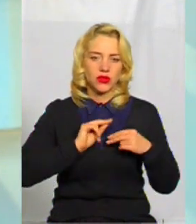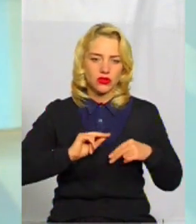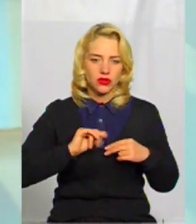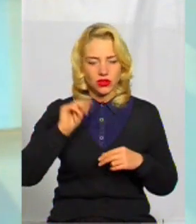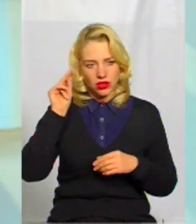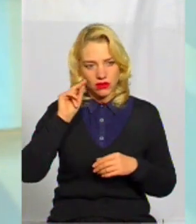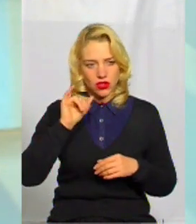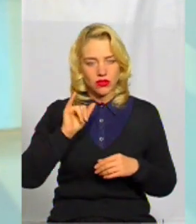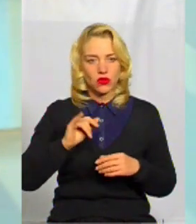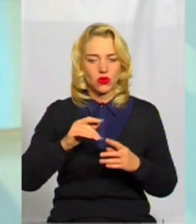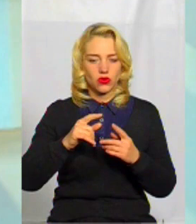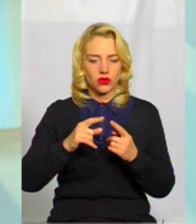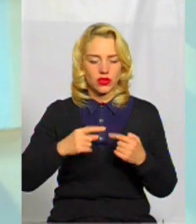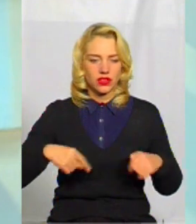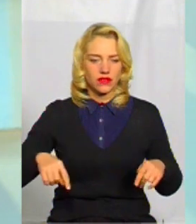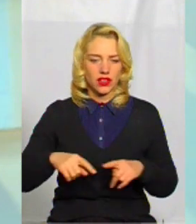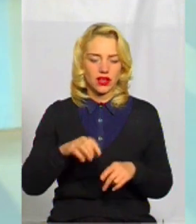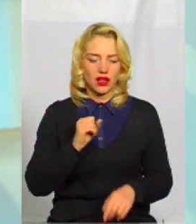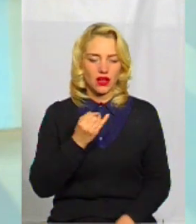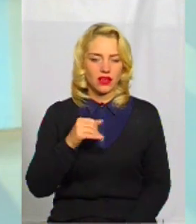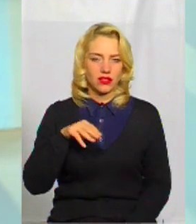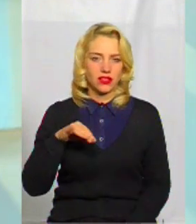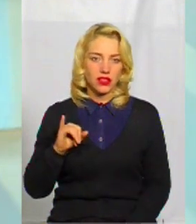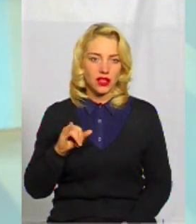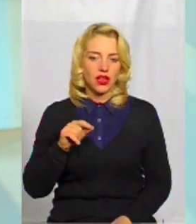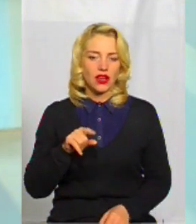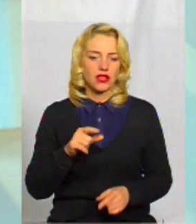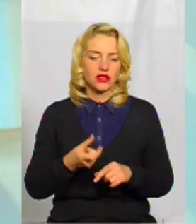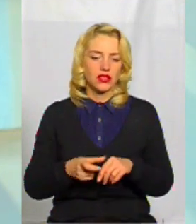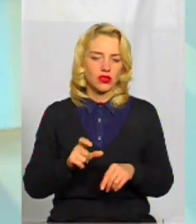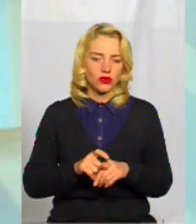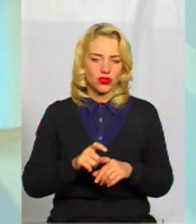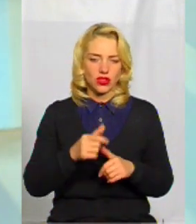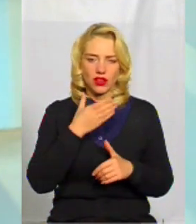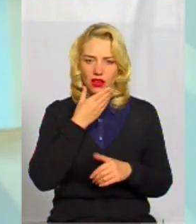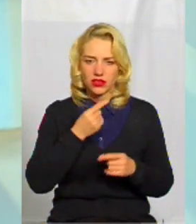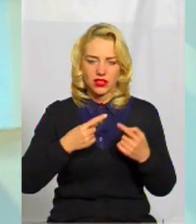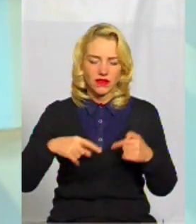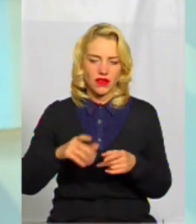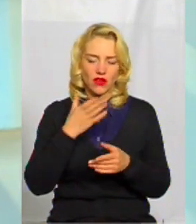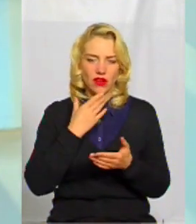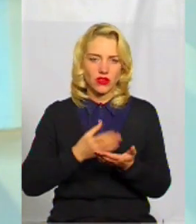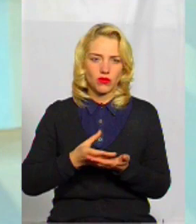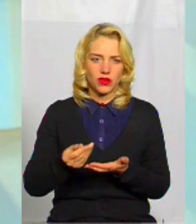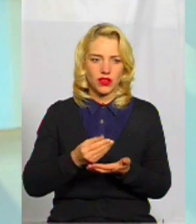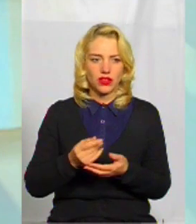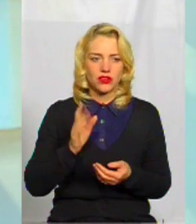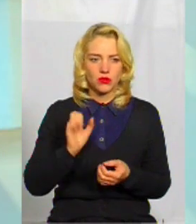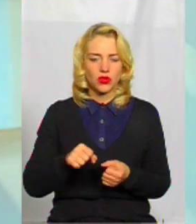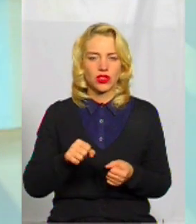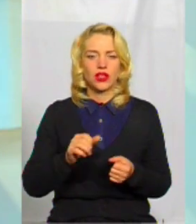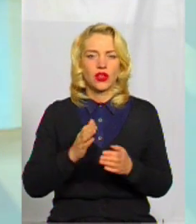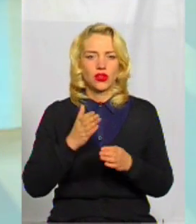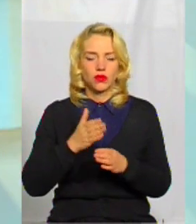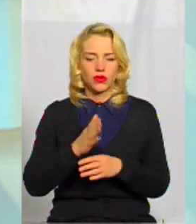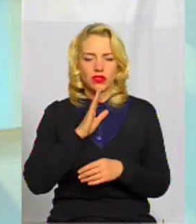навчаються у сфері IT, наприклад. А це дуже динамічна сфера, вона гарно оплачується, вона може домобхати дівчаткам, бути економічно